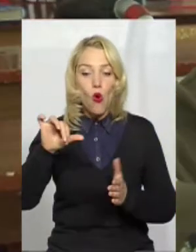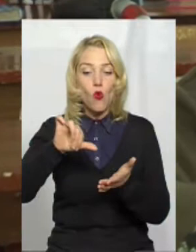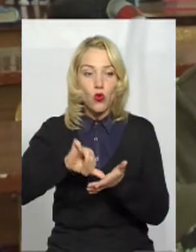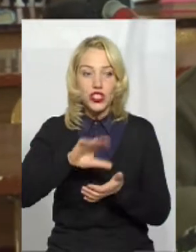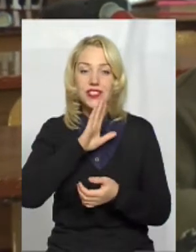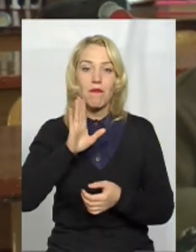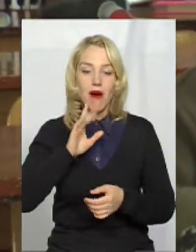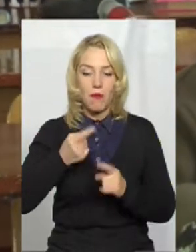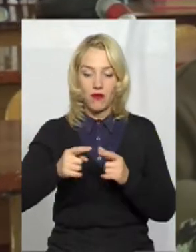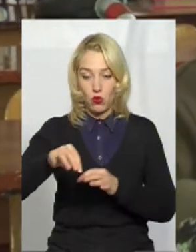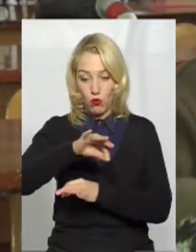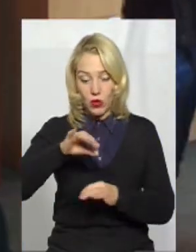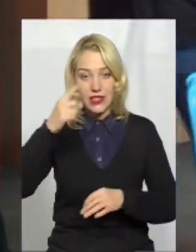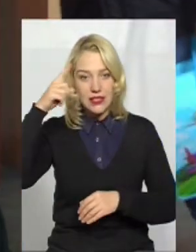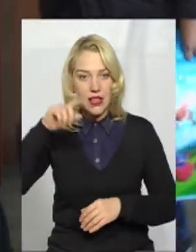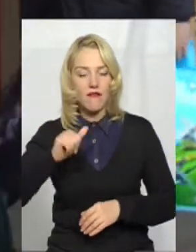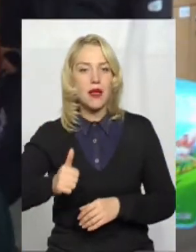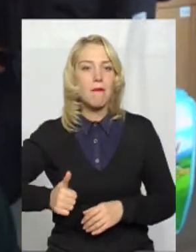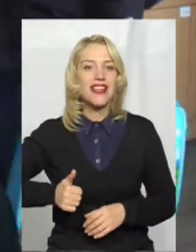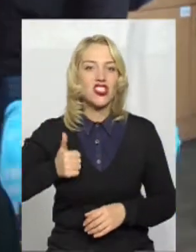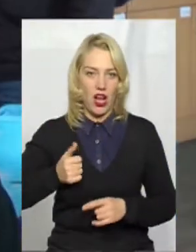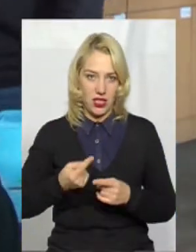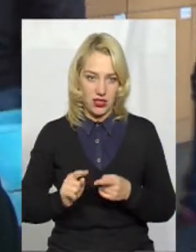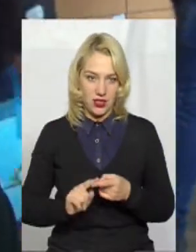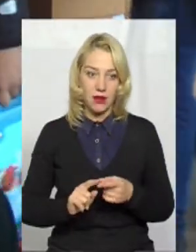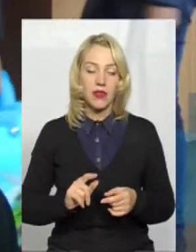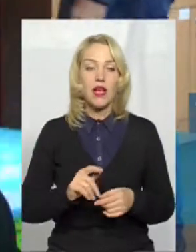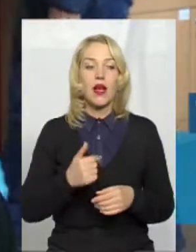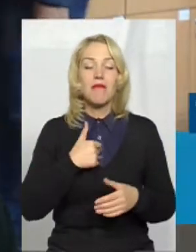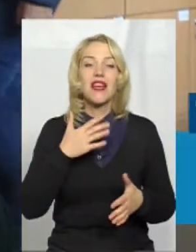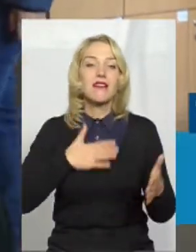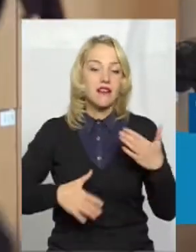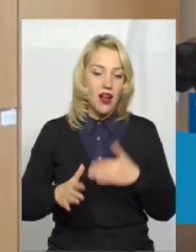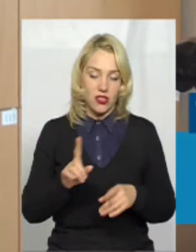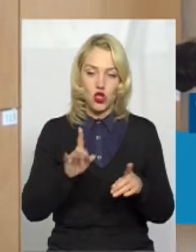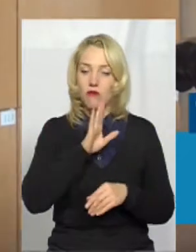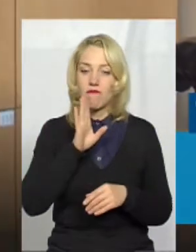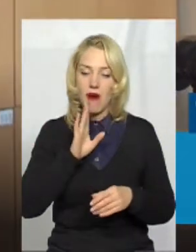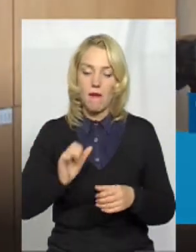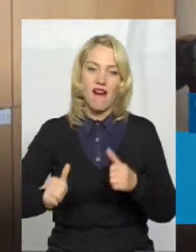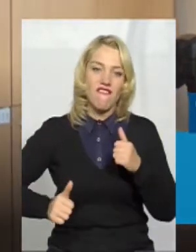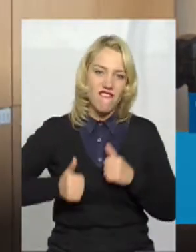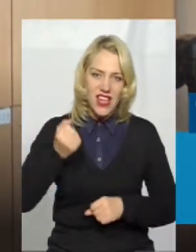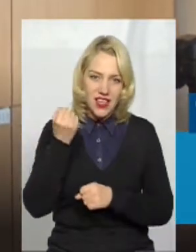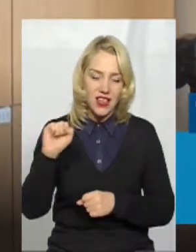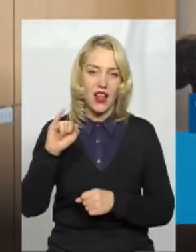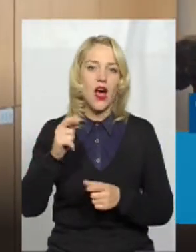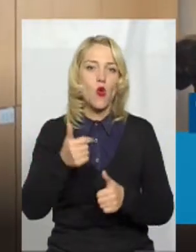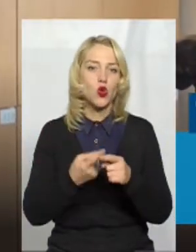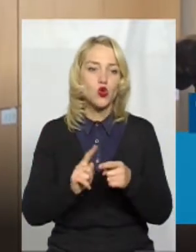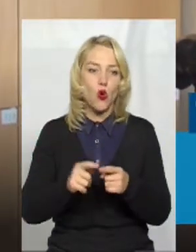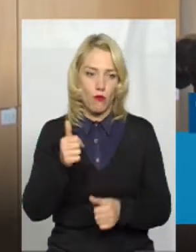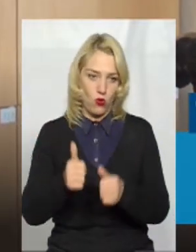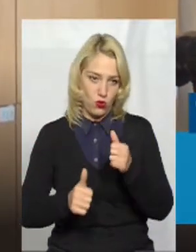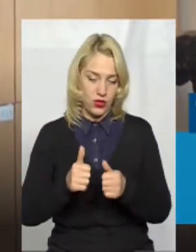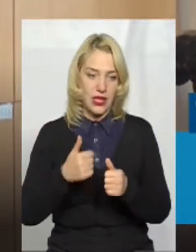так само, як і його друзі і однокласники. Я дуже рада, що мама виграла вонку. Я дуже люблю плавати, і